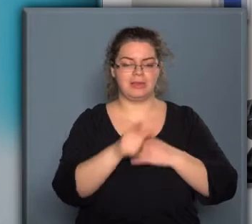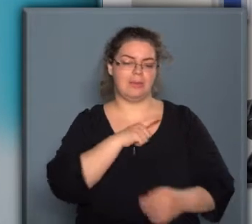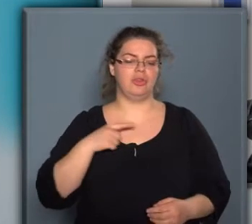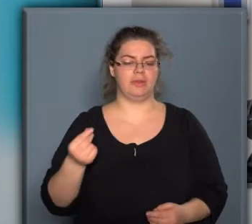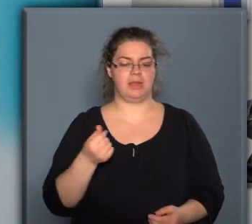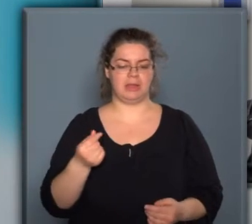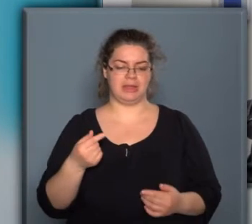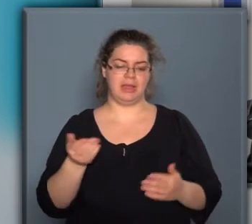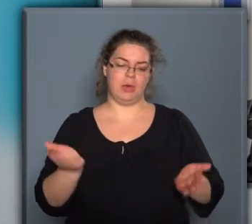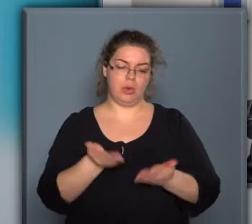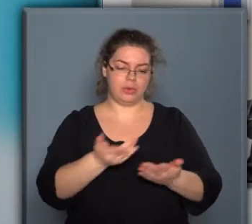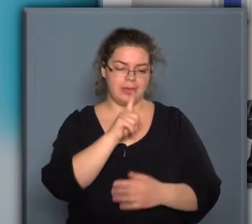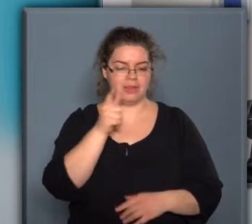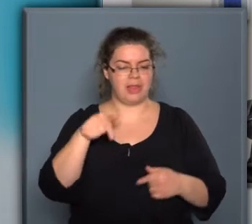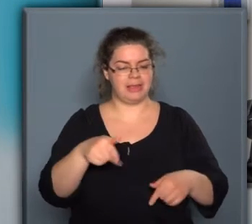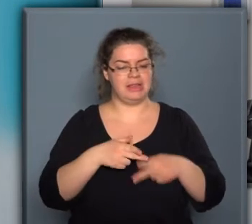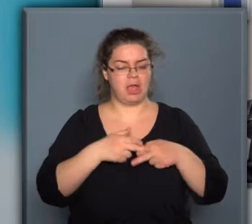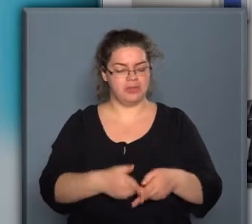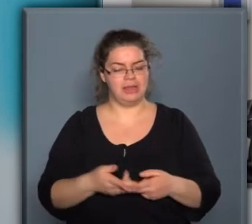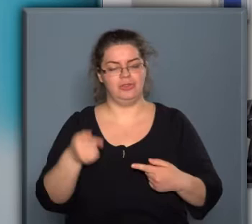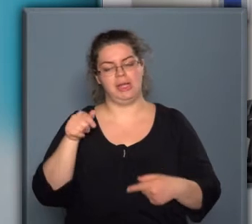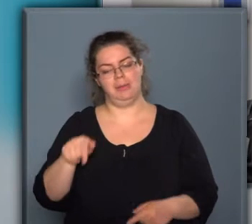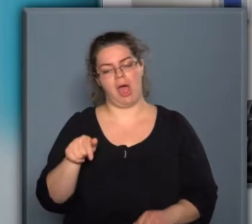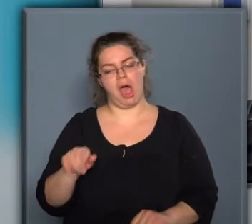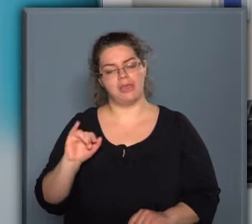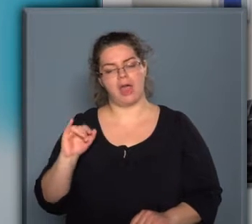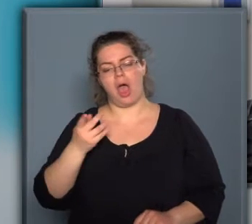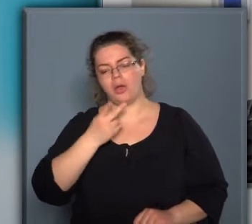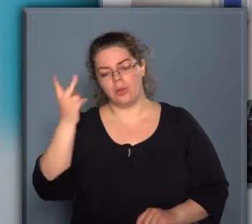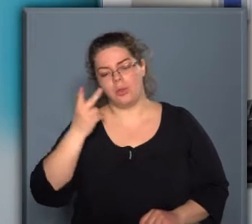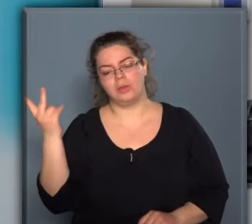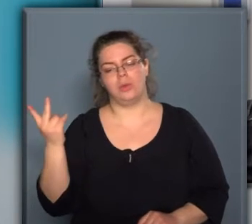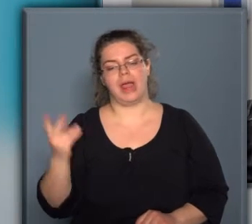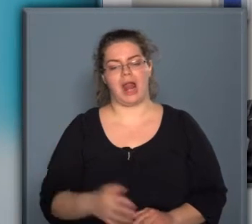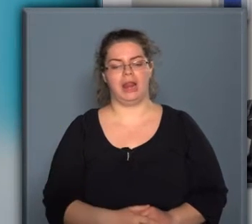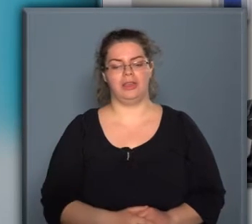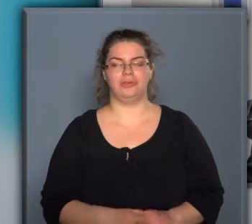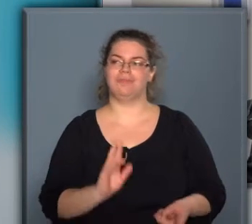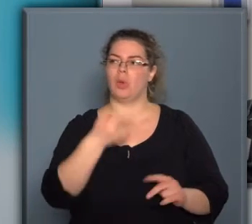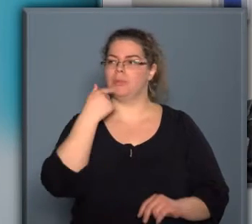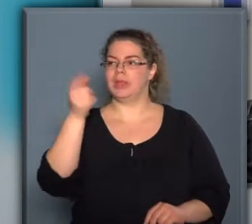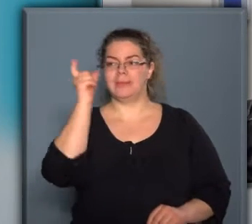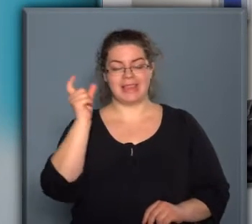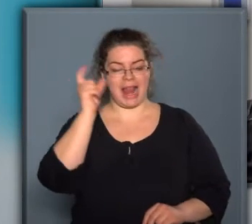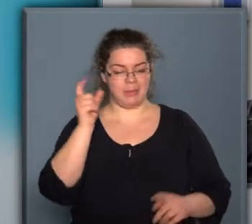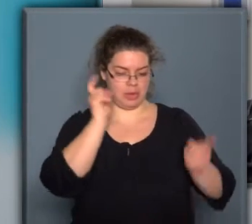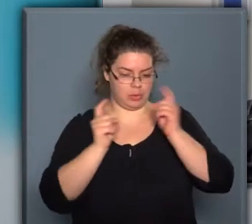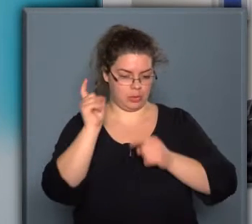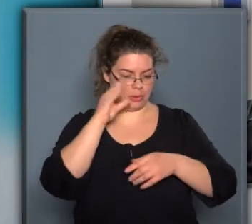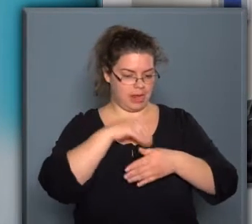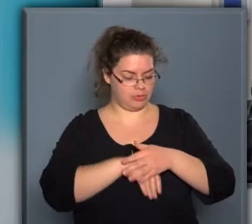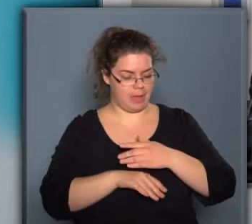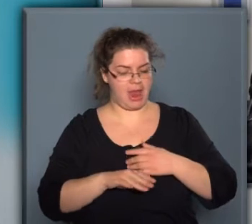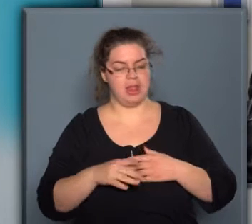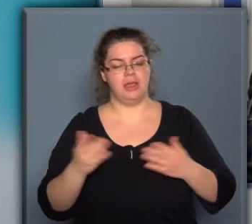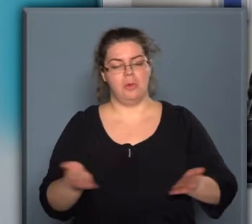ösztönzés lesz majd itt segítség, hanem az a kulturális, hogy mondjam, szellemi, gondolkodásbeli